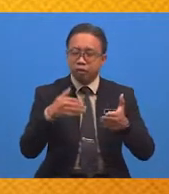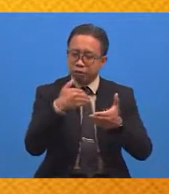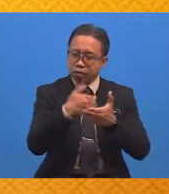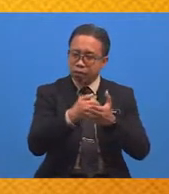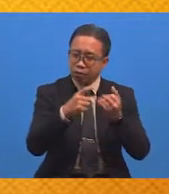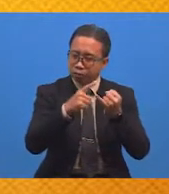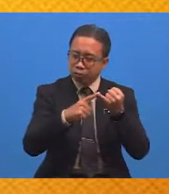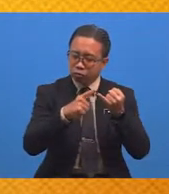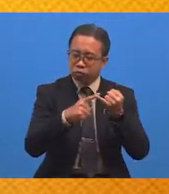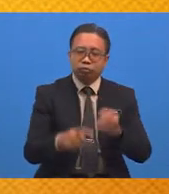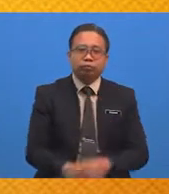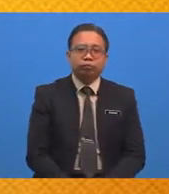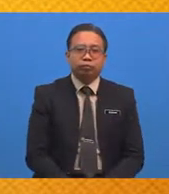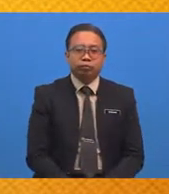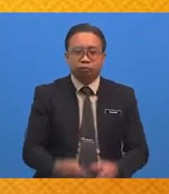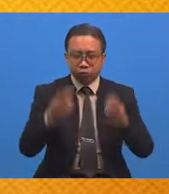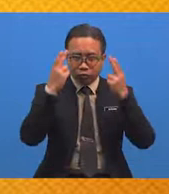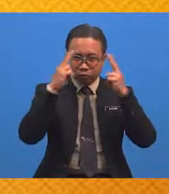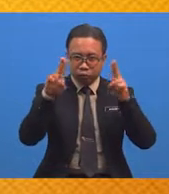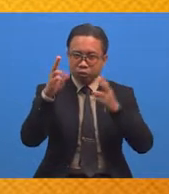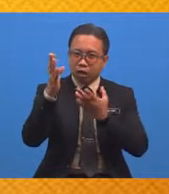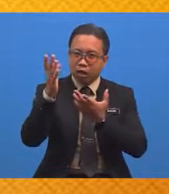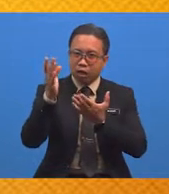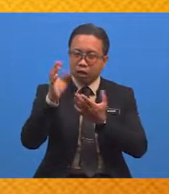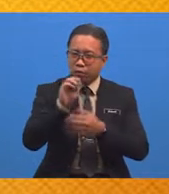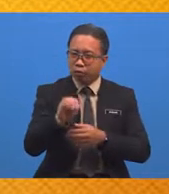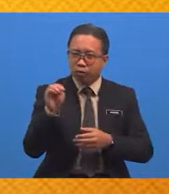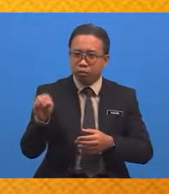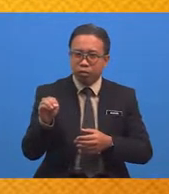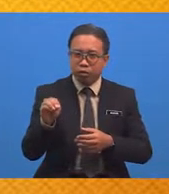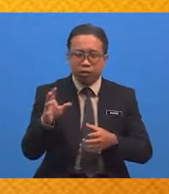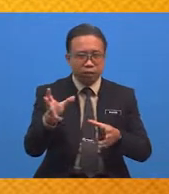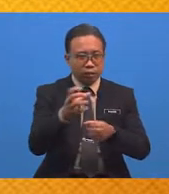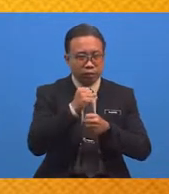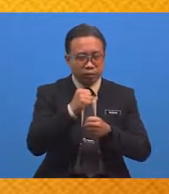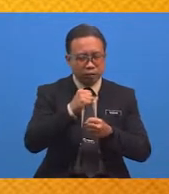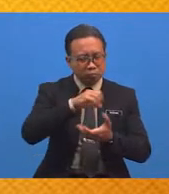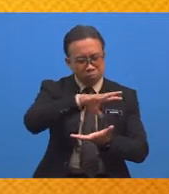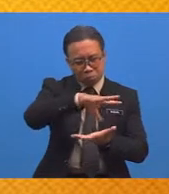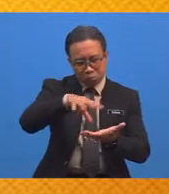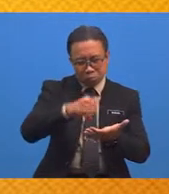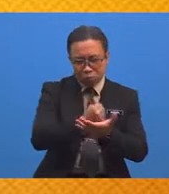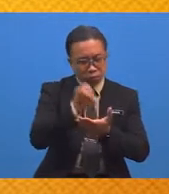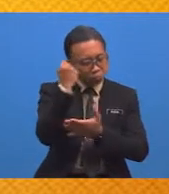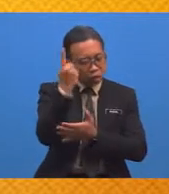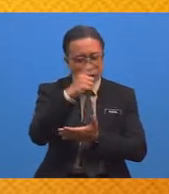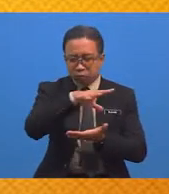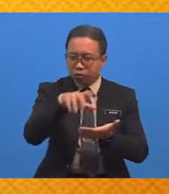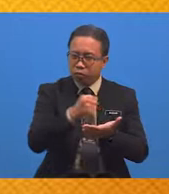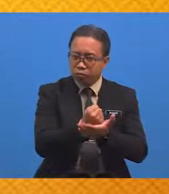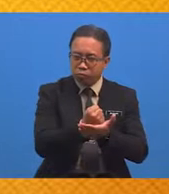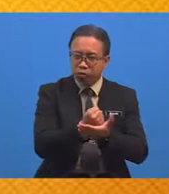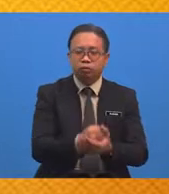Kepenghujungnya Ustaz Mengharapkan Murid-murid Dapat Mengusai Topik Ini Dan